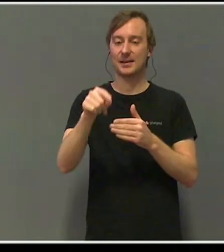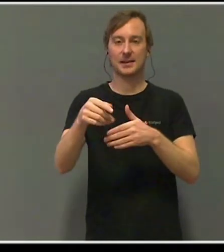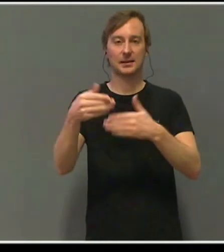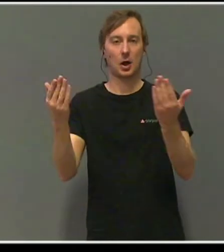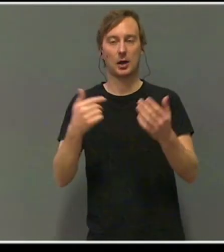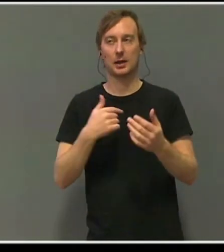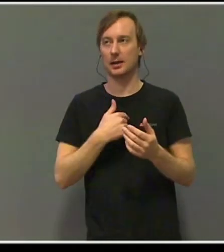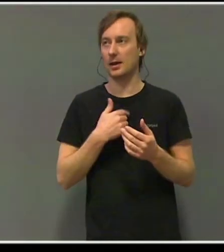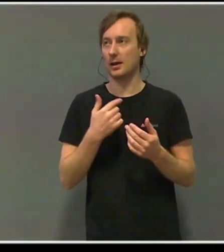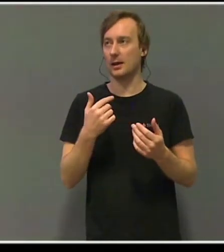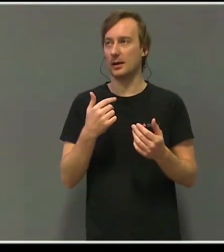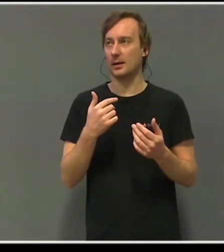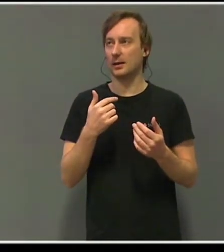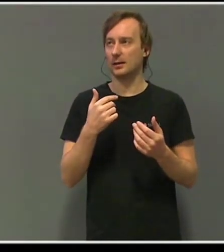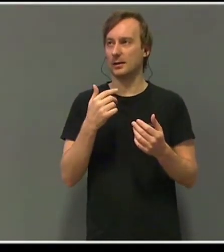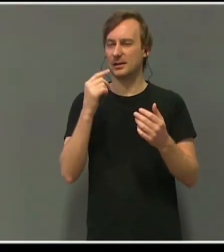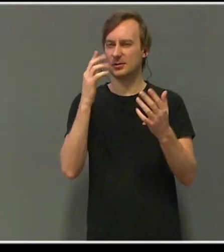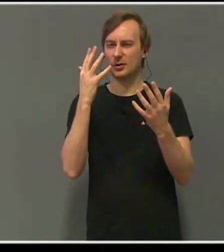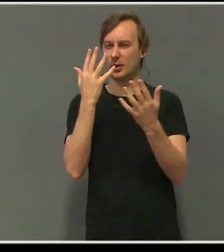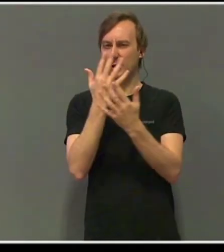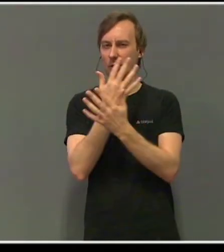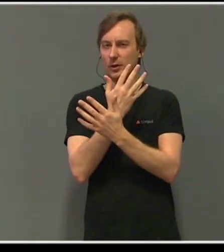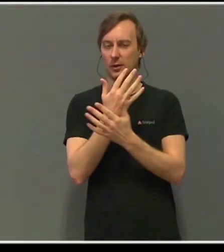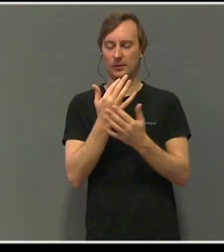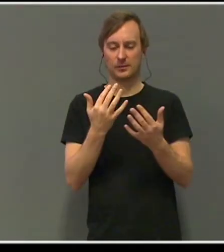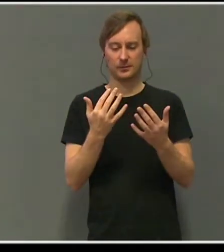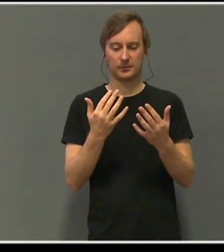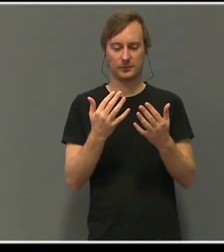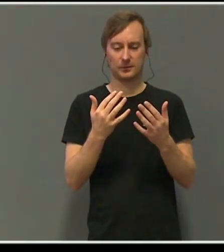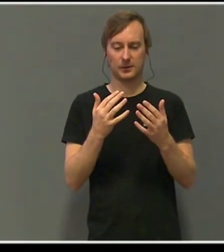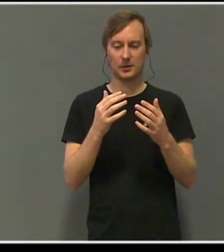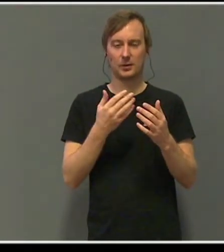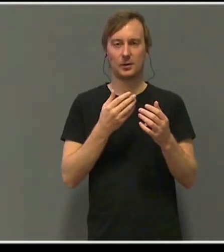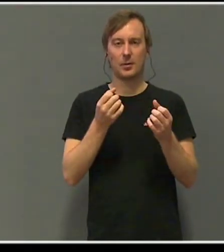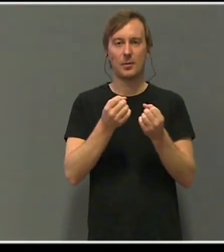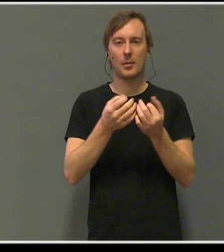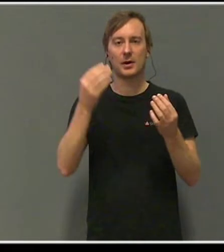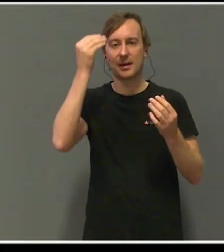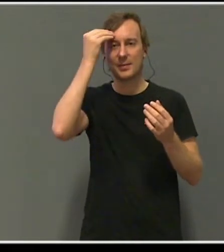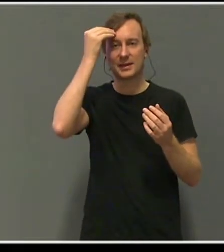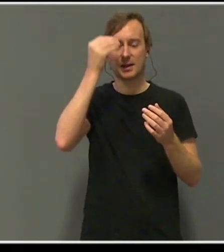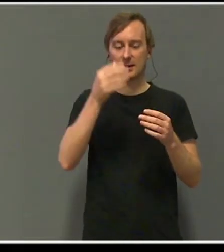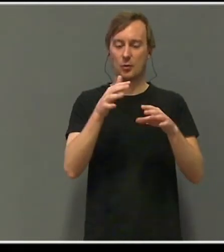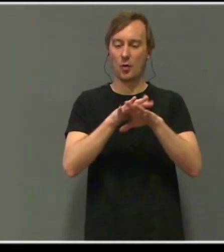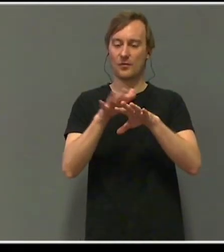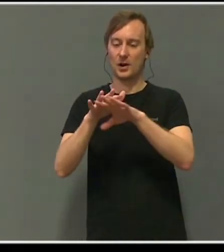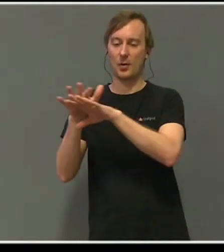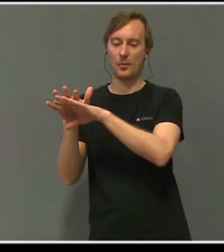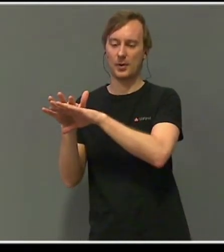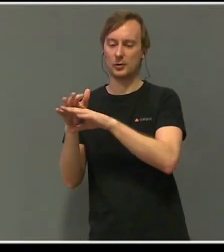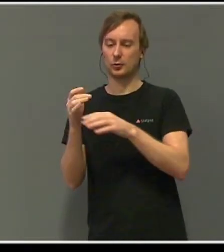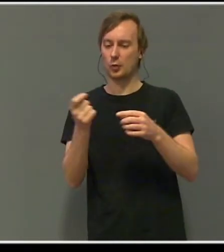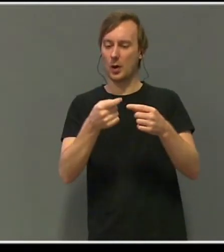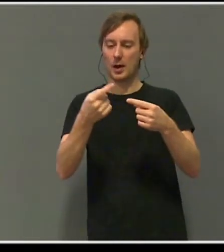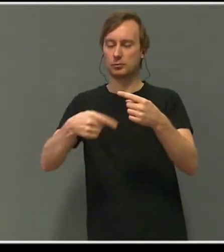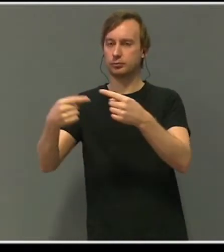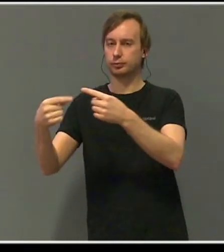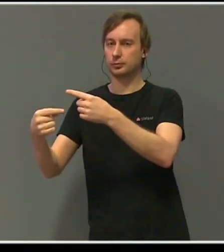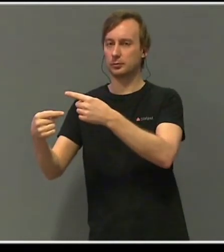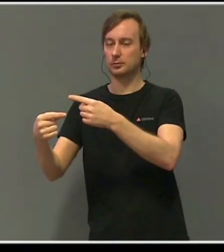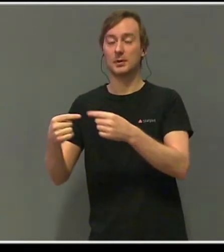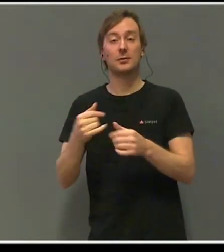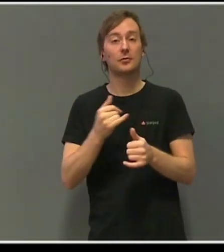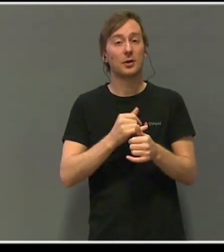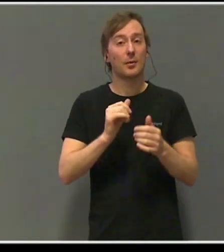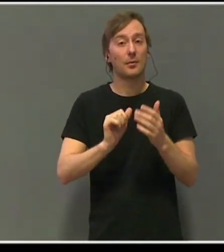minnet glir over i det andre, og mye har nok også blitt borte. Jeg tror den beste måten å beskrive den